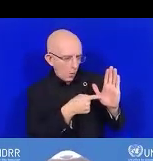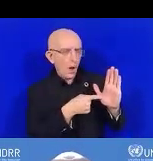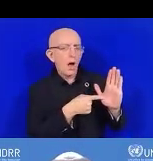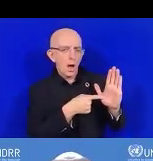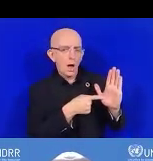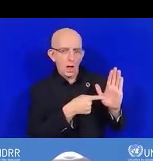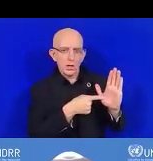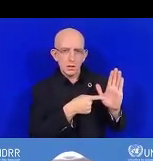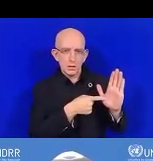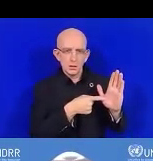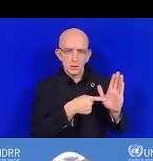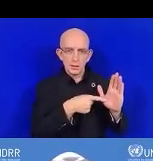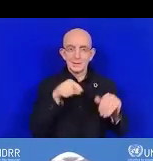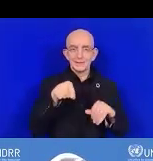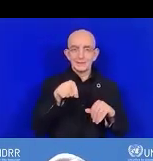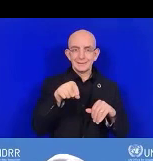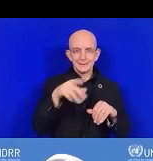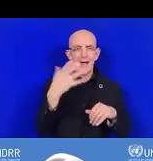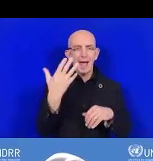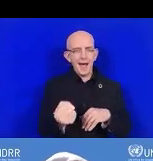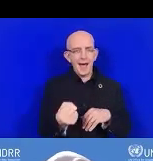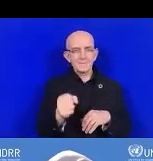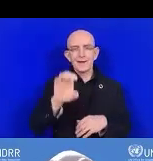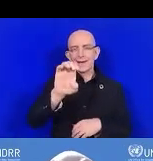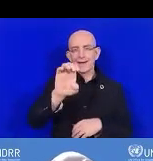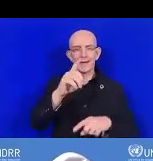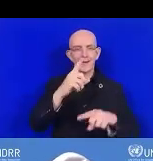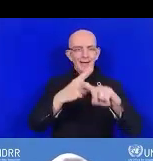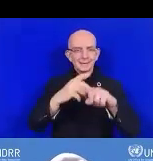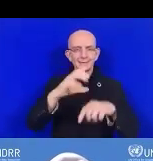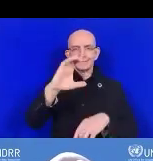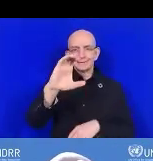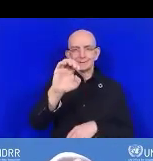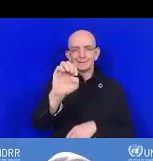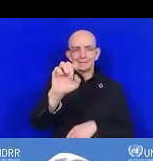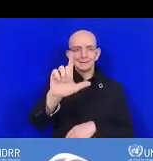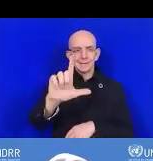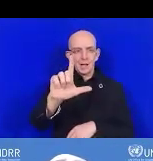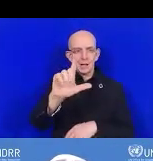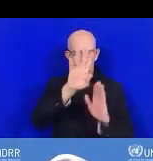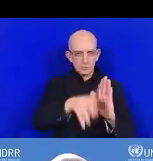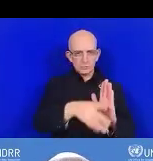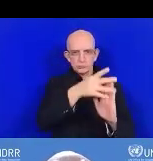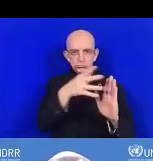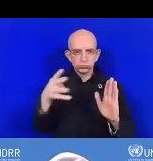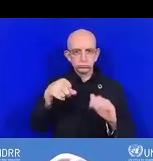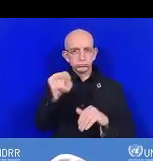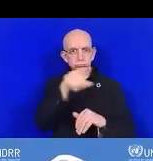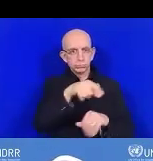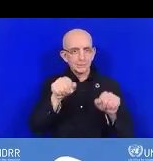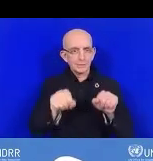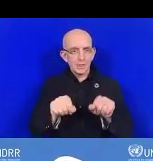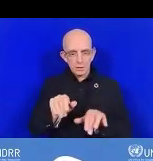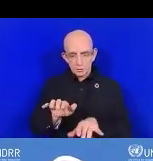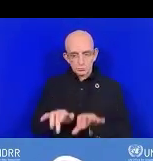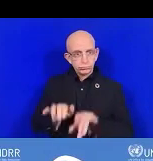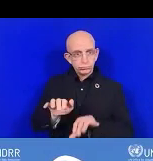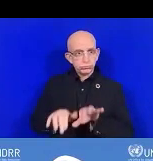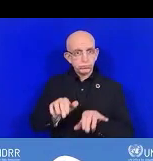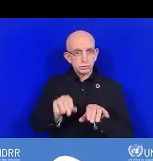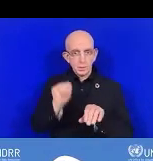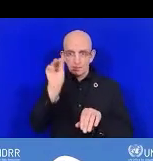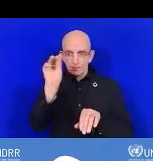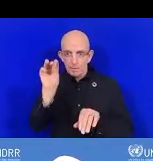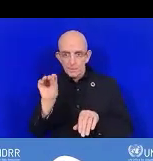Je vous encourage tous. Il y a environ 1 000 participants aujourd'hui. Je vous encourage tous à